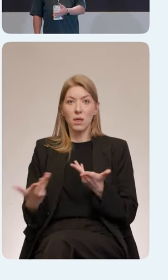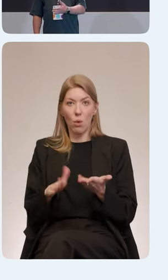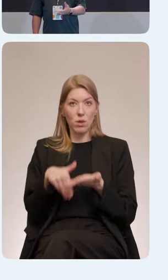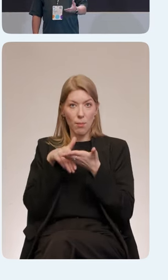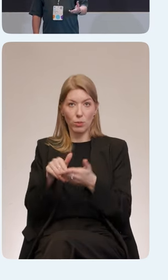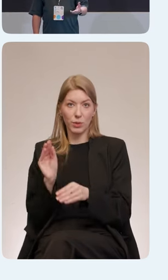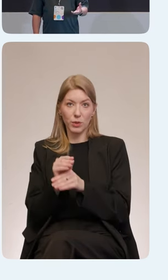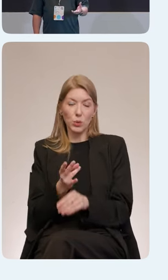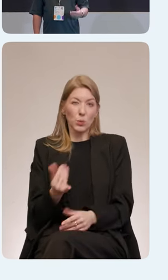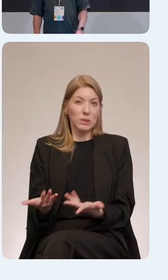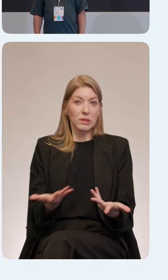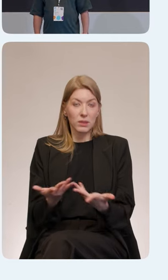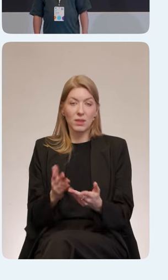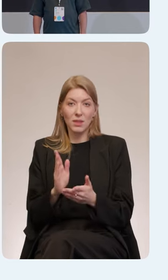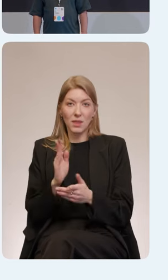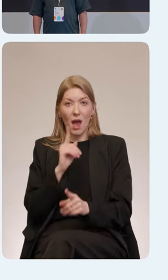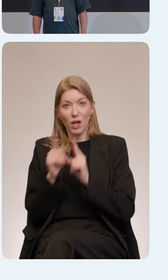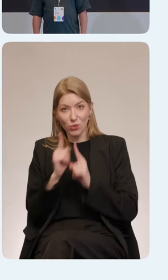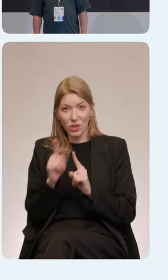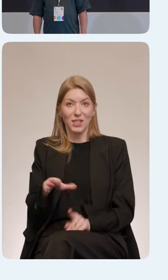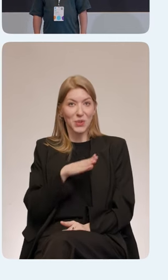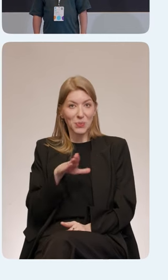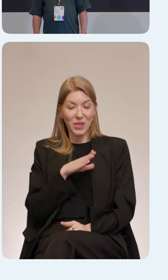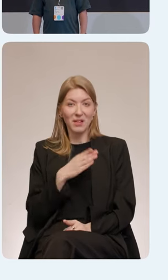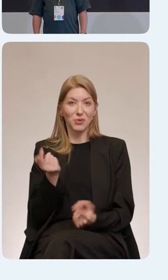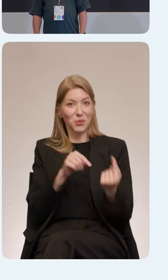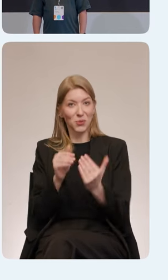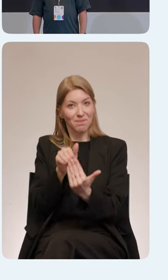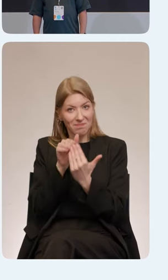ну, там, конечно, пользовались, консультировались друг с другом,